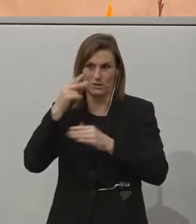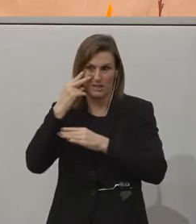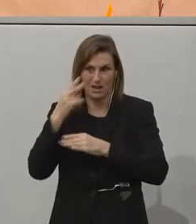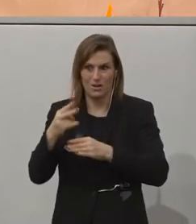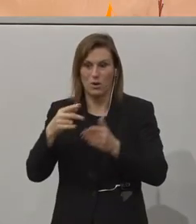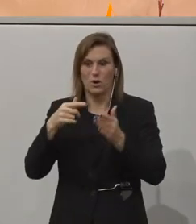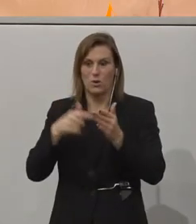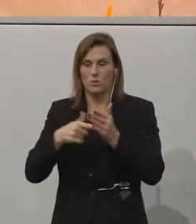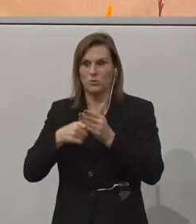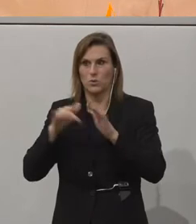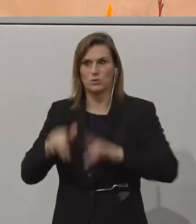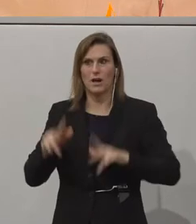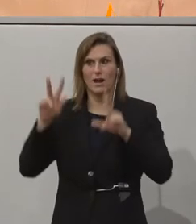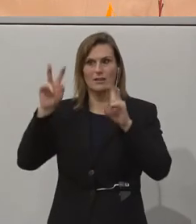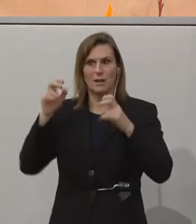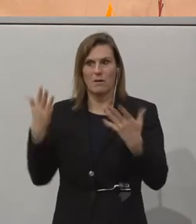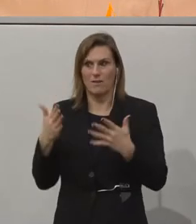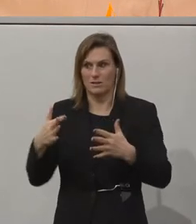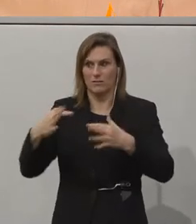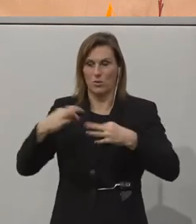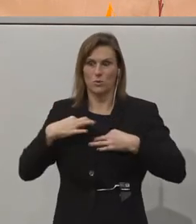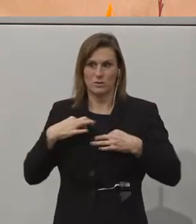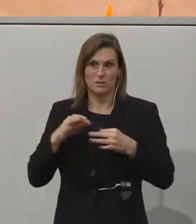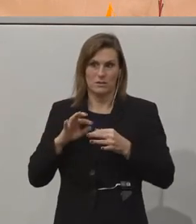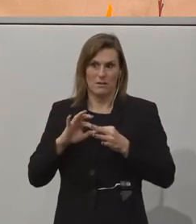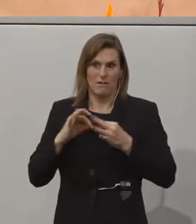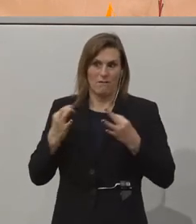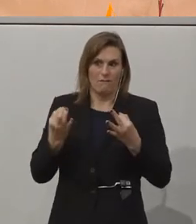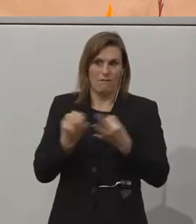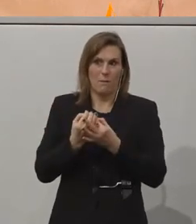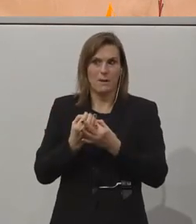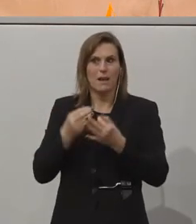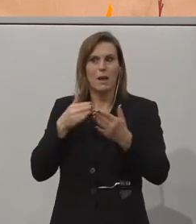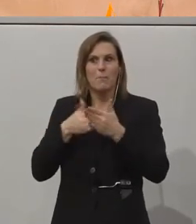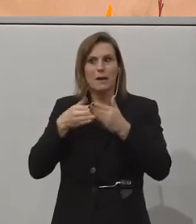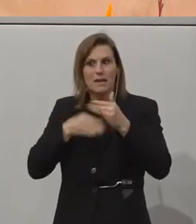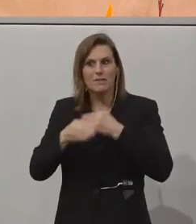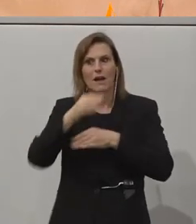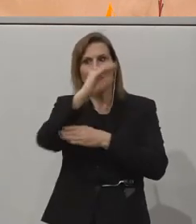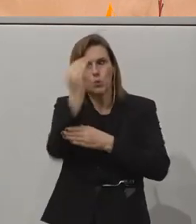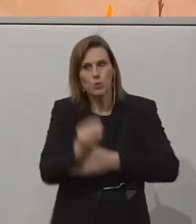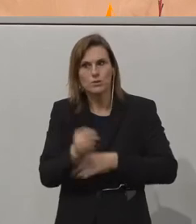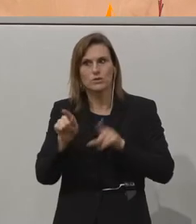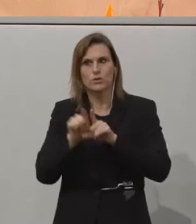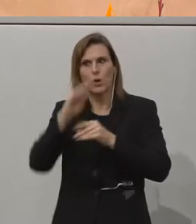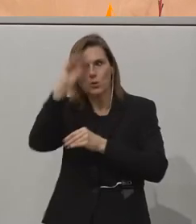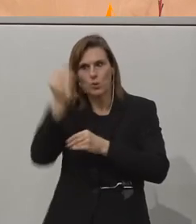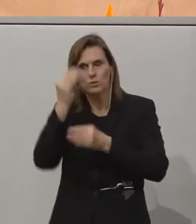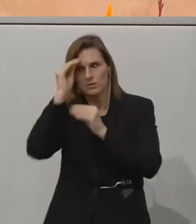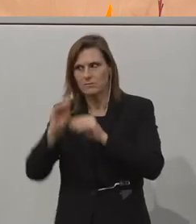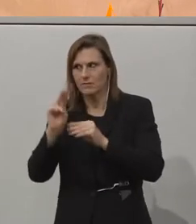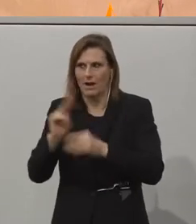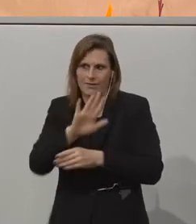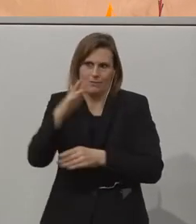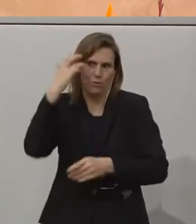haben wir noch ein Thema, das uns als Familienherzensanliegen ist, nämlich barrierefreie Kunst und Kunstvermittlung, wie Sie sich natürlich vorstellen